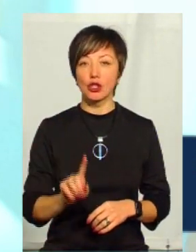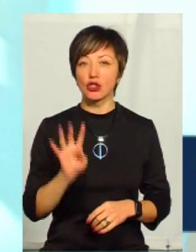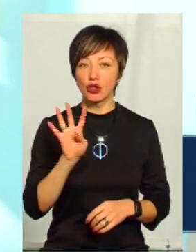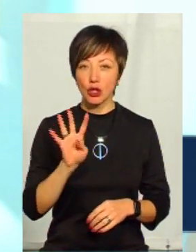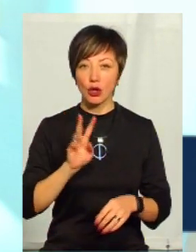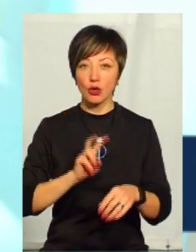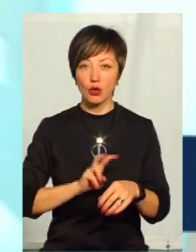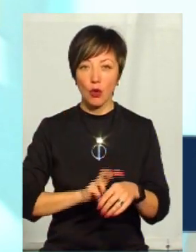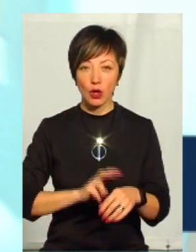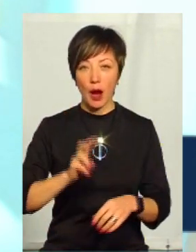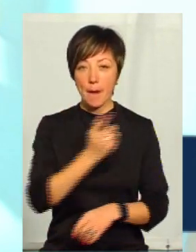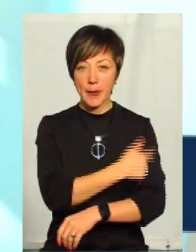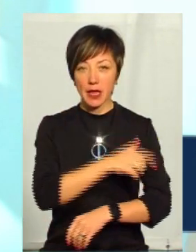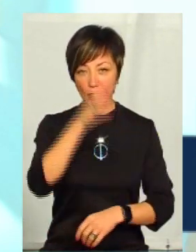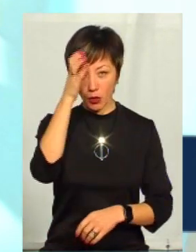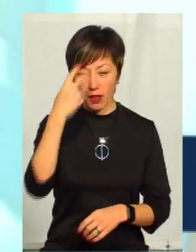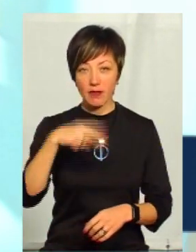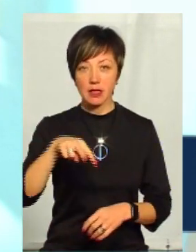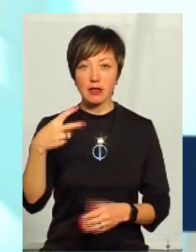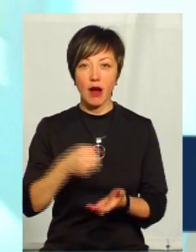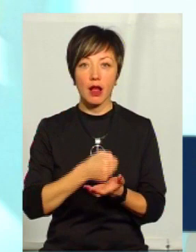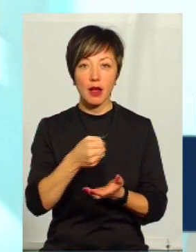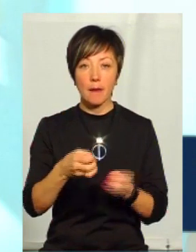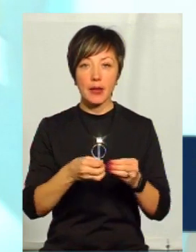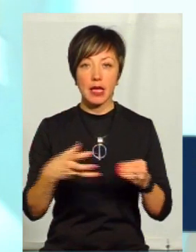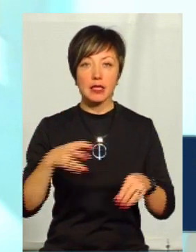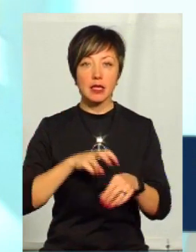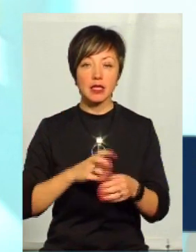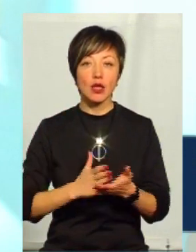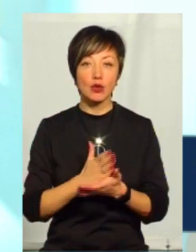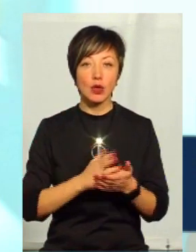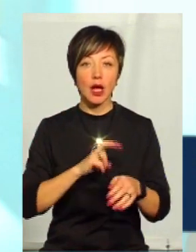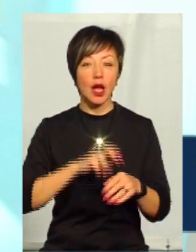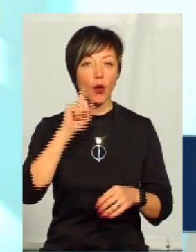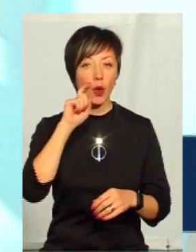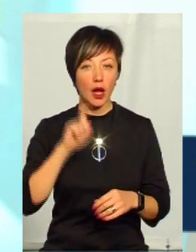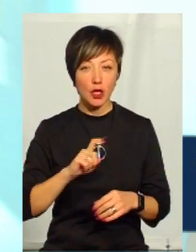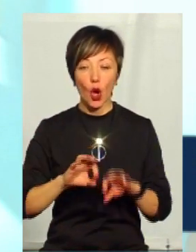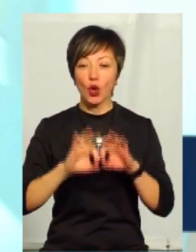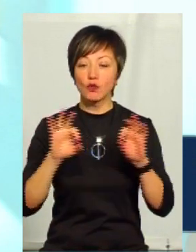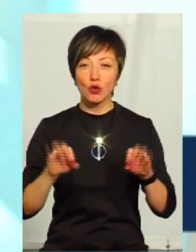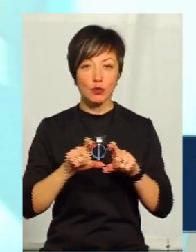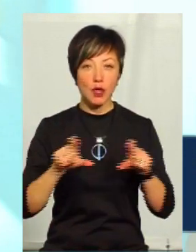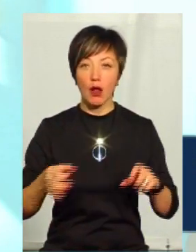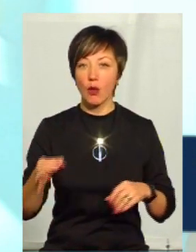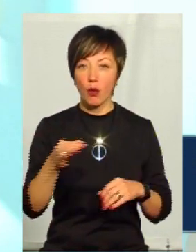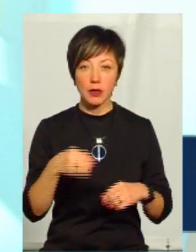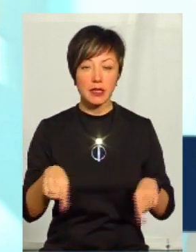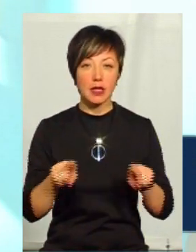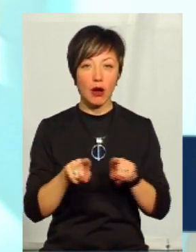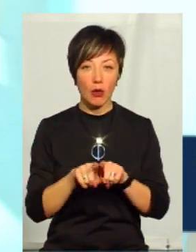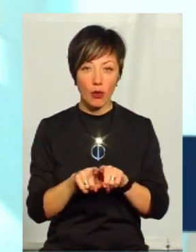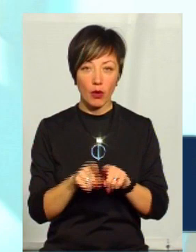4 доктора медичних наук, 22 кандидати медичних наук, 15 лікарів – заслужені лікарі України. В жодному закладі області